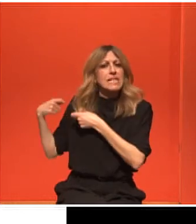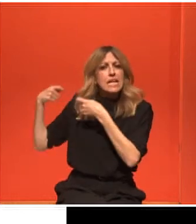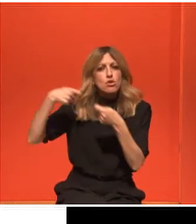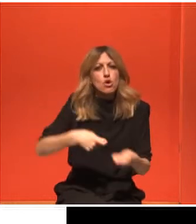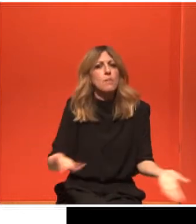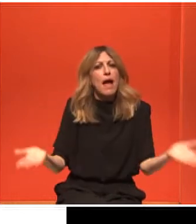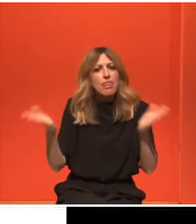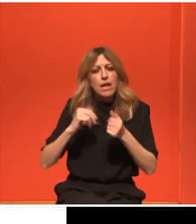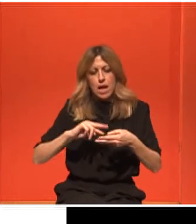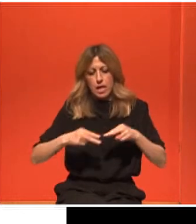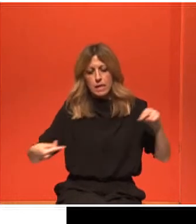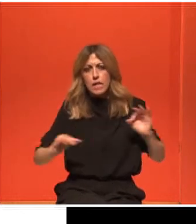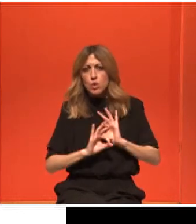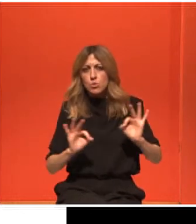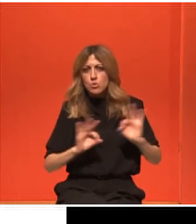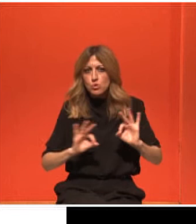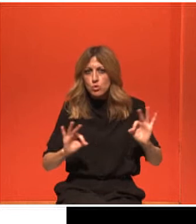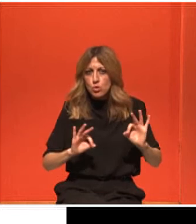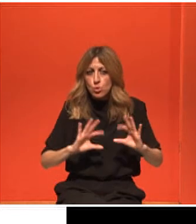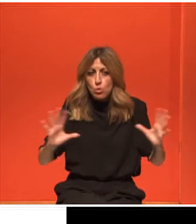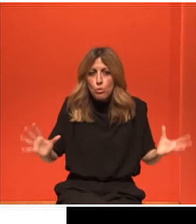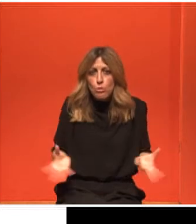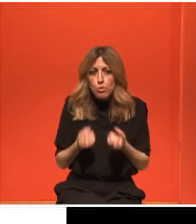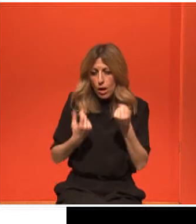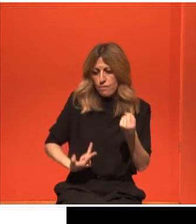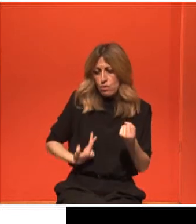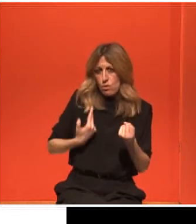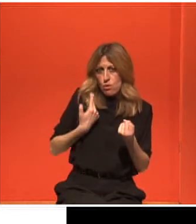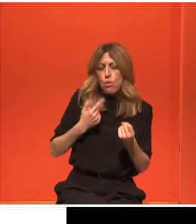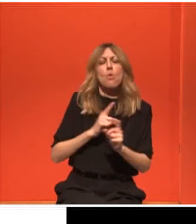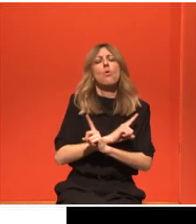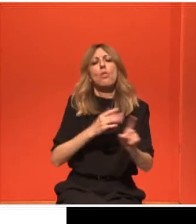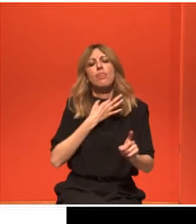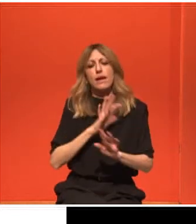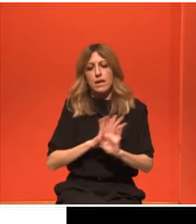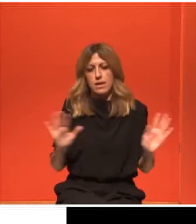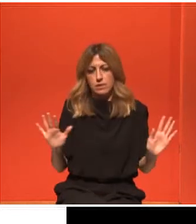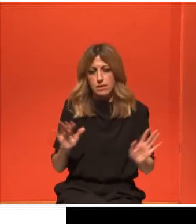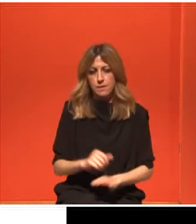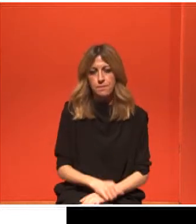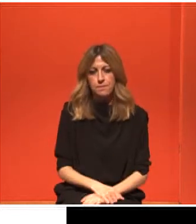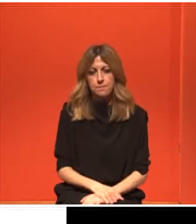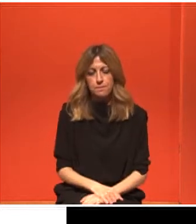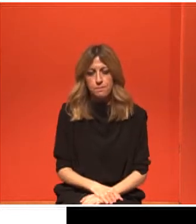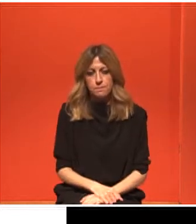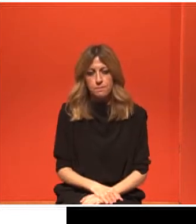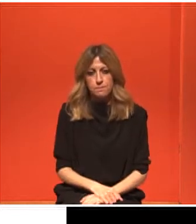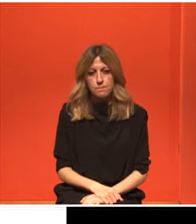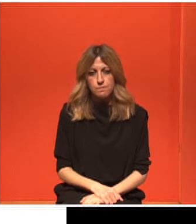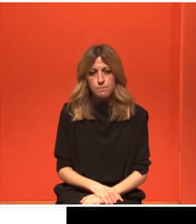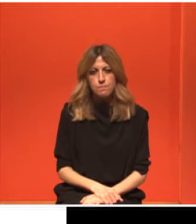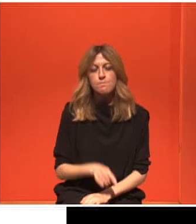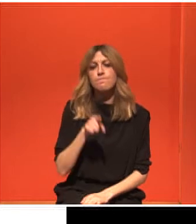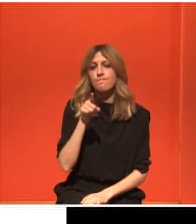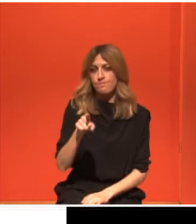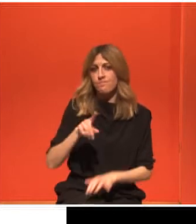να τρέχει για προληπτική χειρουργική. Αφορά τις γυναίκες που έχουν τα περίφημα μπράκα γονίδια κυρίως, αυτά που επιβαρύνουν για καρκίνο του